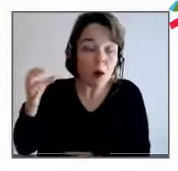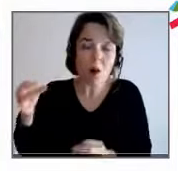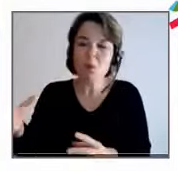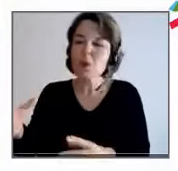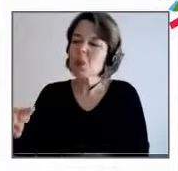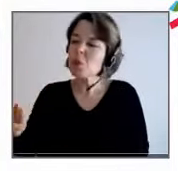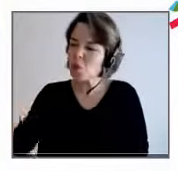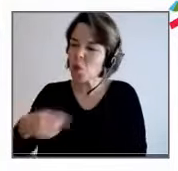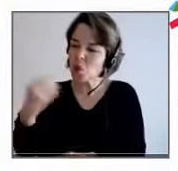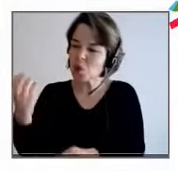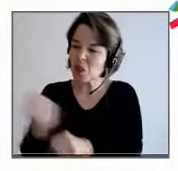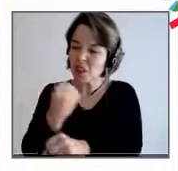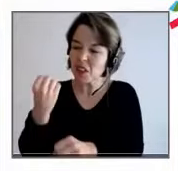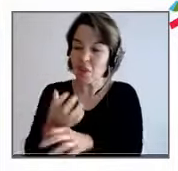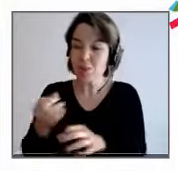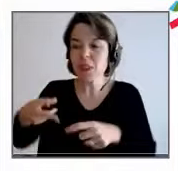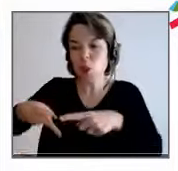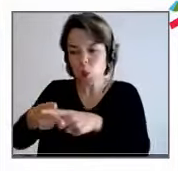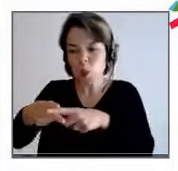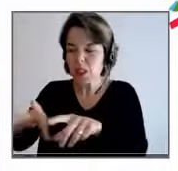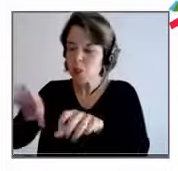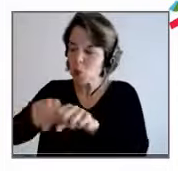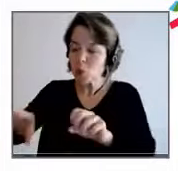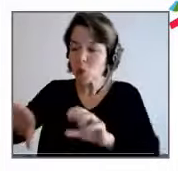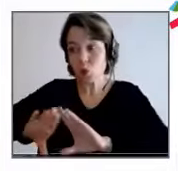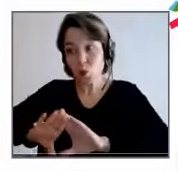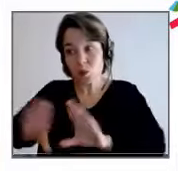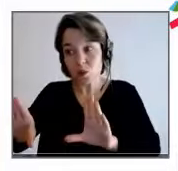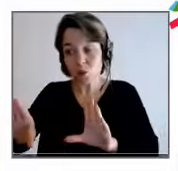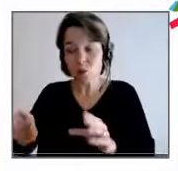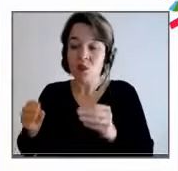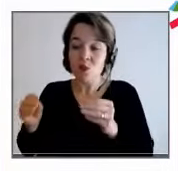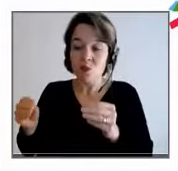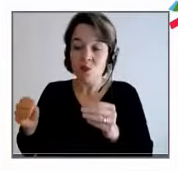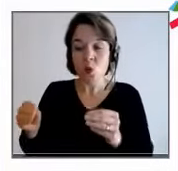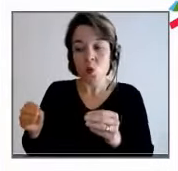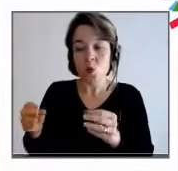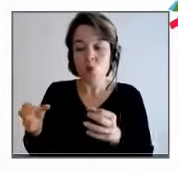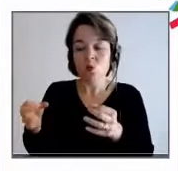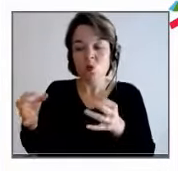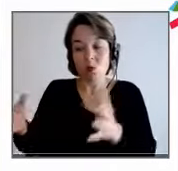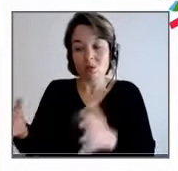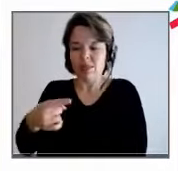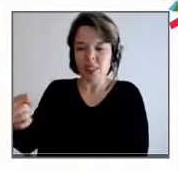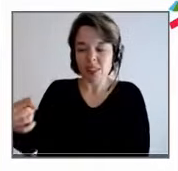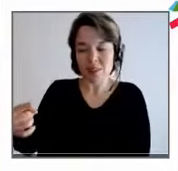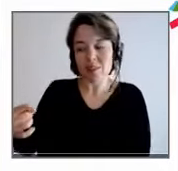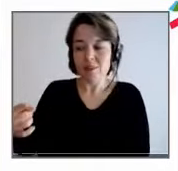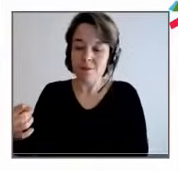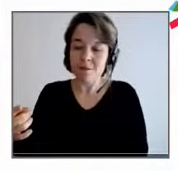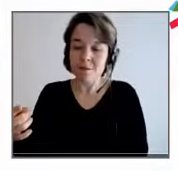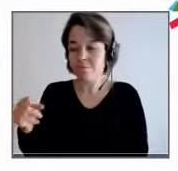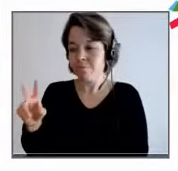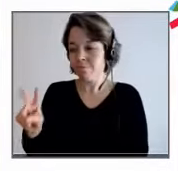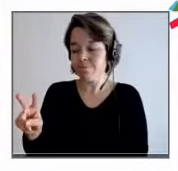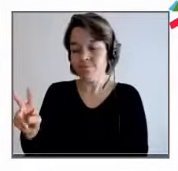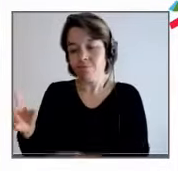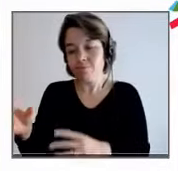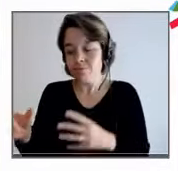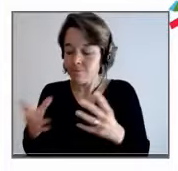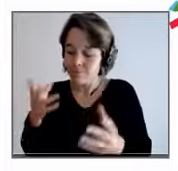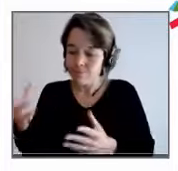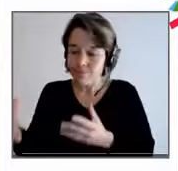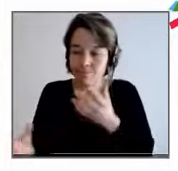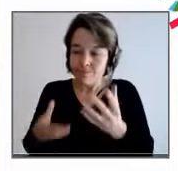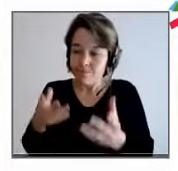je veux être cynique, cet outil de production-là, si vraiment on veut adopter cette démarche, elle ne peut être efficiente que si à un moment, elle a du sens,